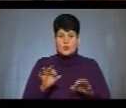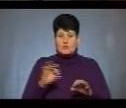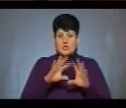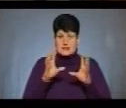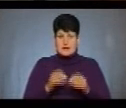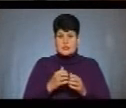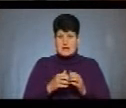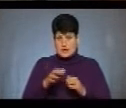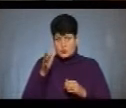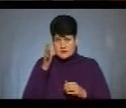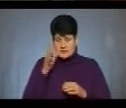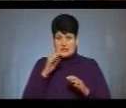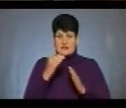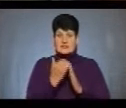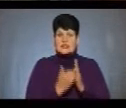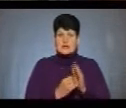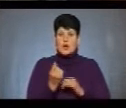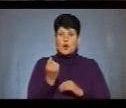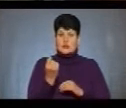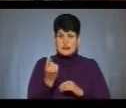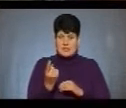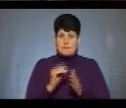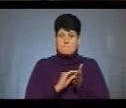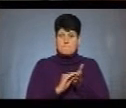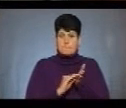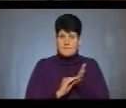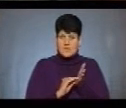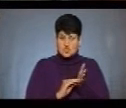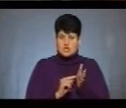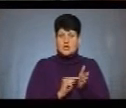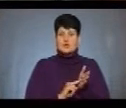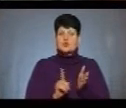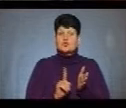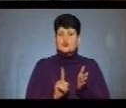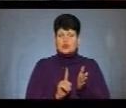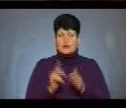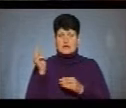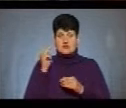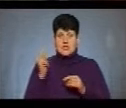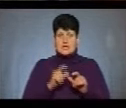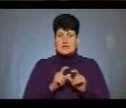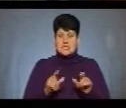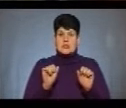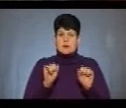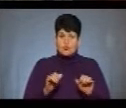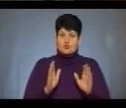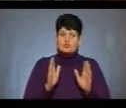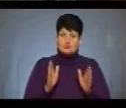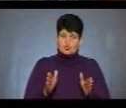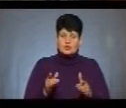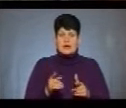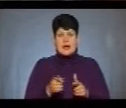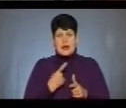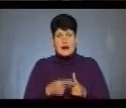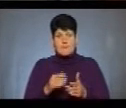освіту в статті 11 пише про те, що навчальні заклади можуть бути або